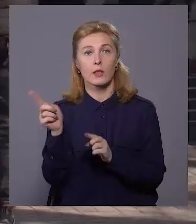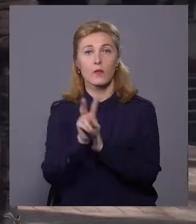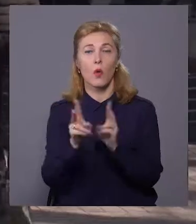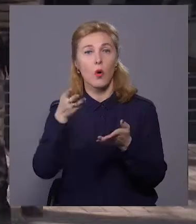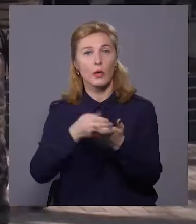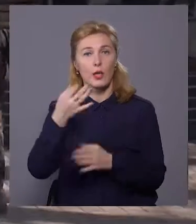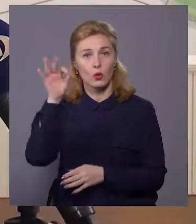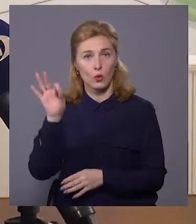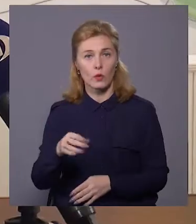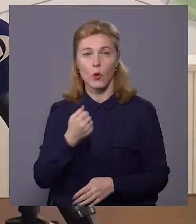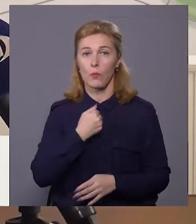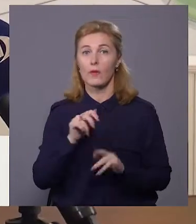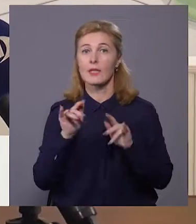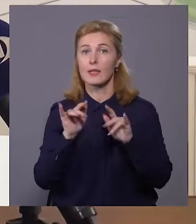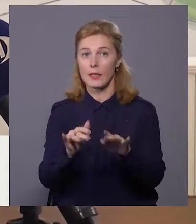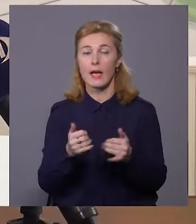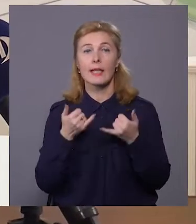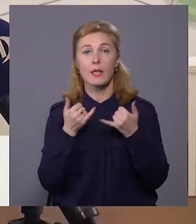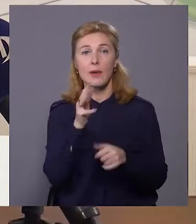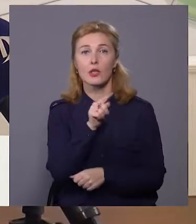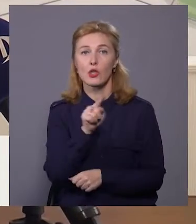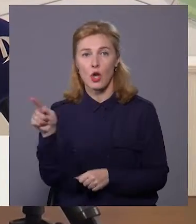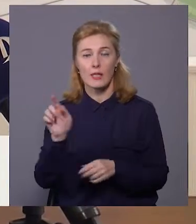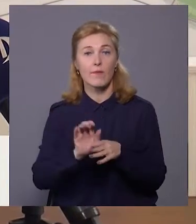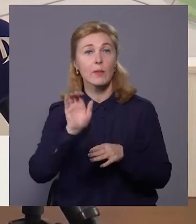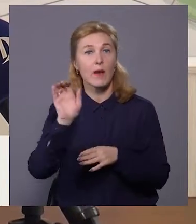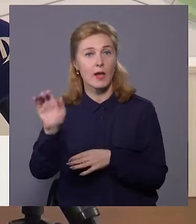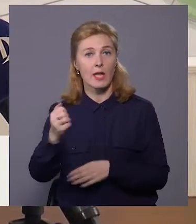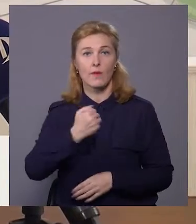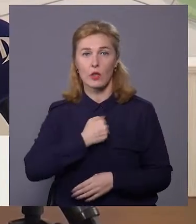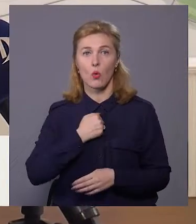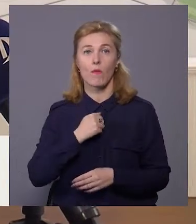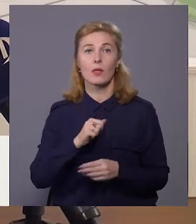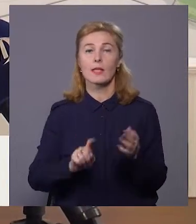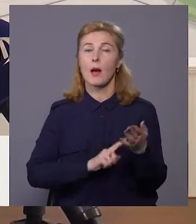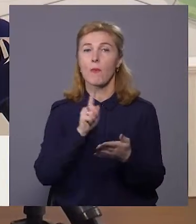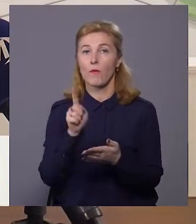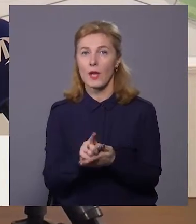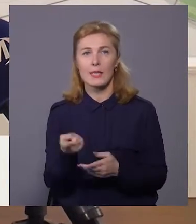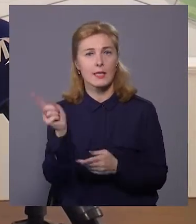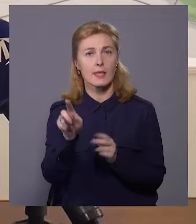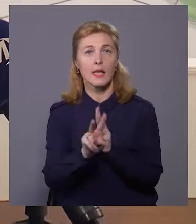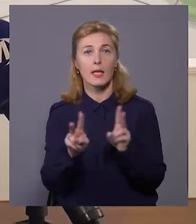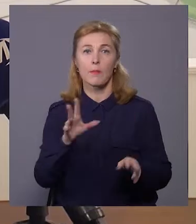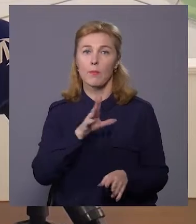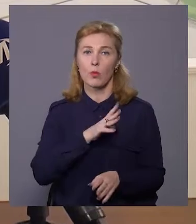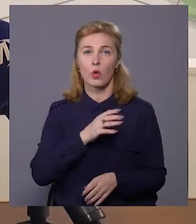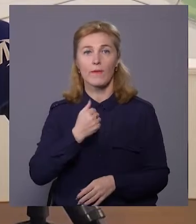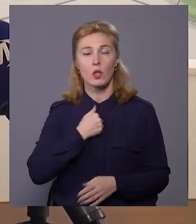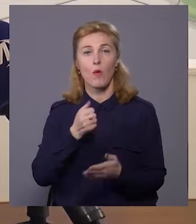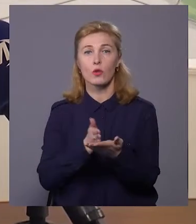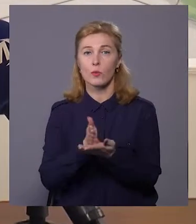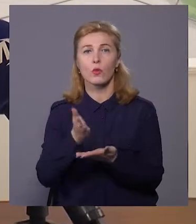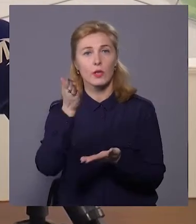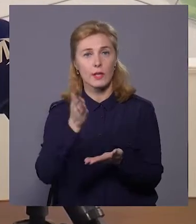участі у бойових діях. На теперішній відправляються військовозобов'язані, ті, які проходили військову службу,